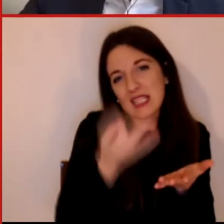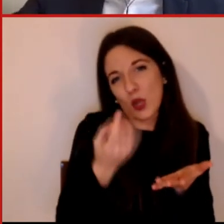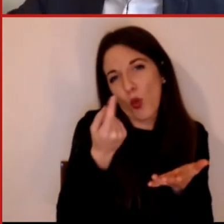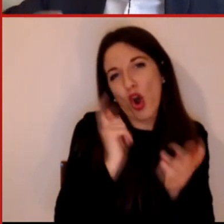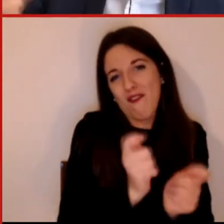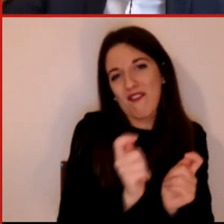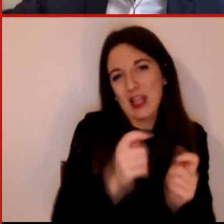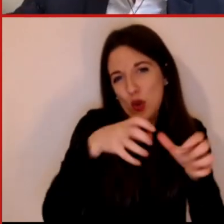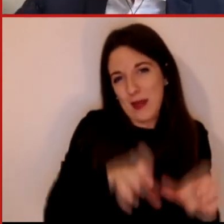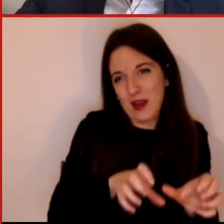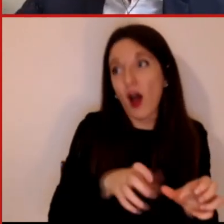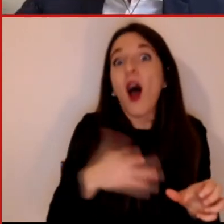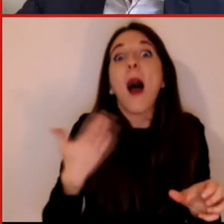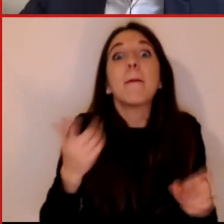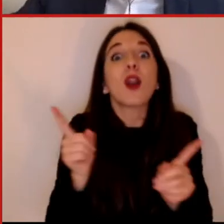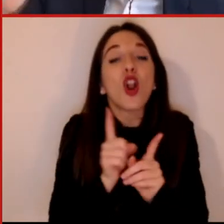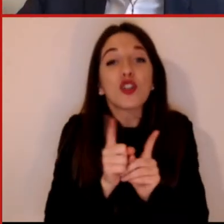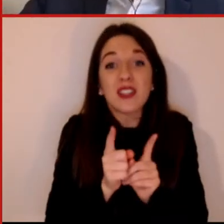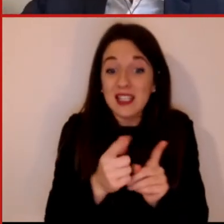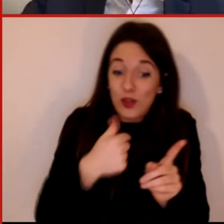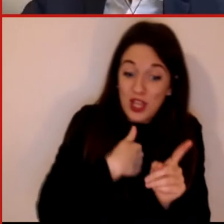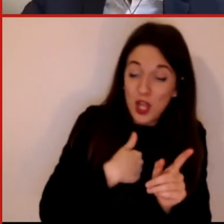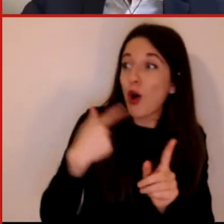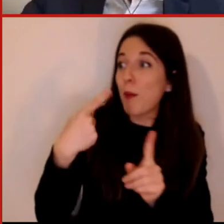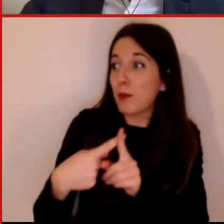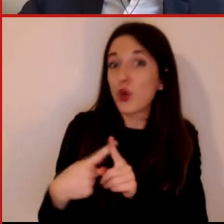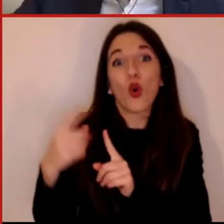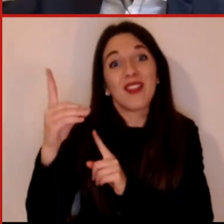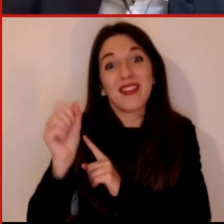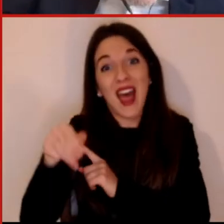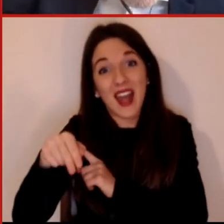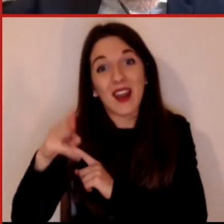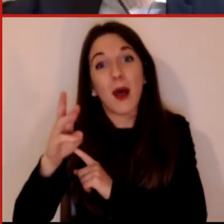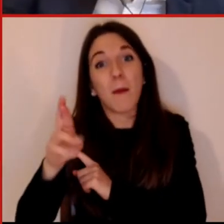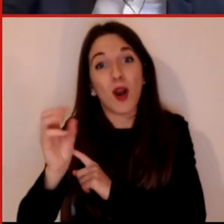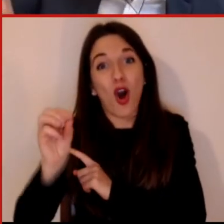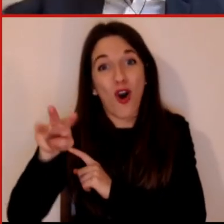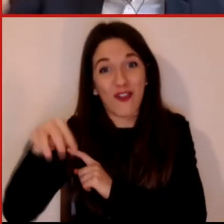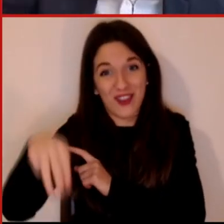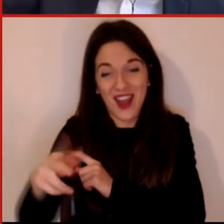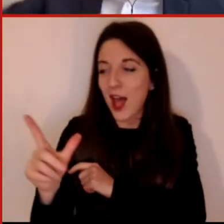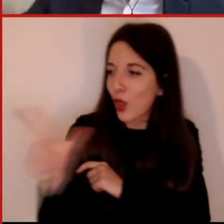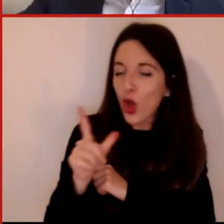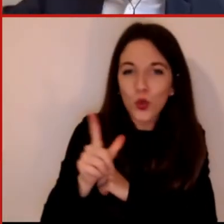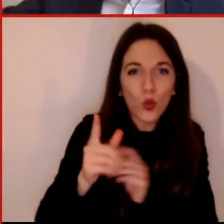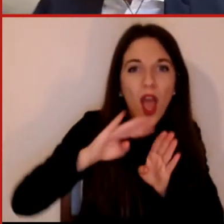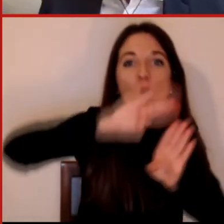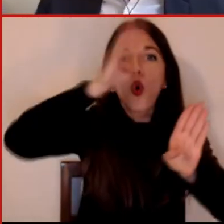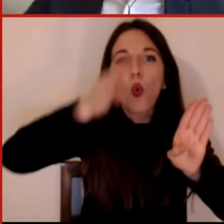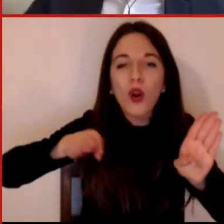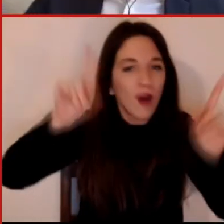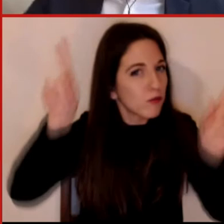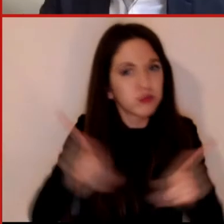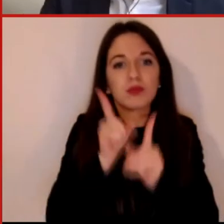autore ha esattamente la stessa forma, la stessa curva di vendita, deve essere solamente come dire rinormalizzata